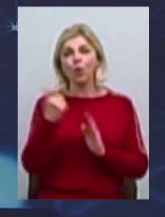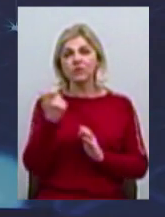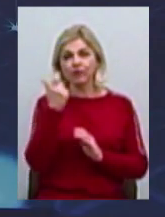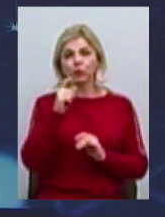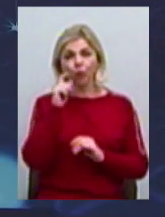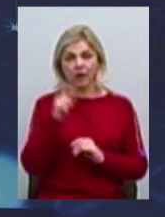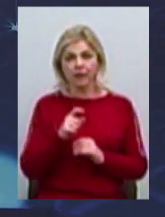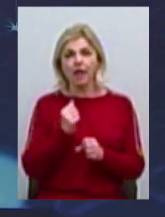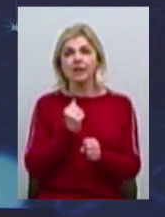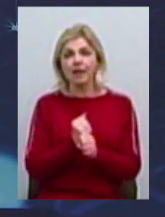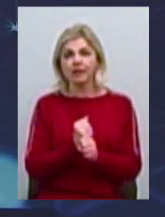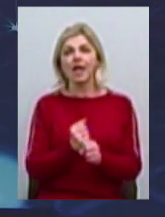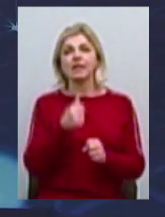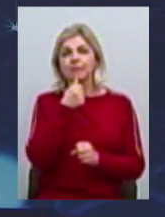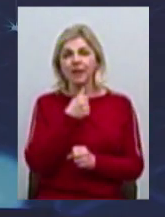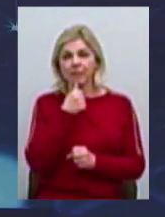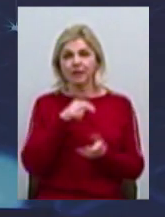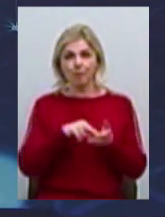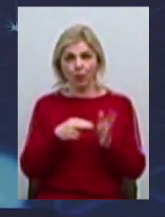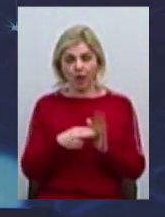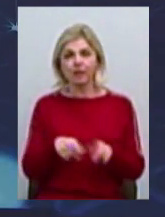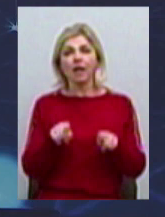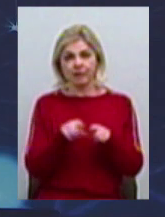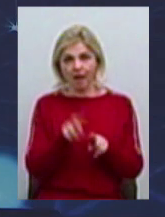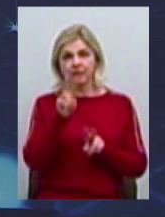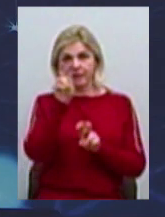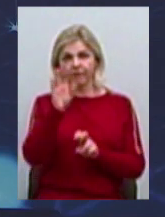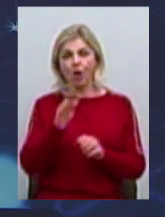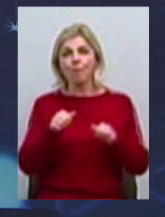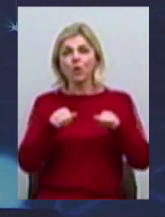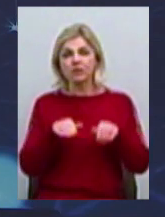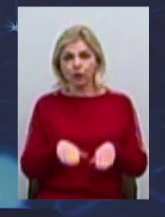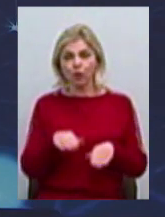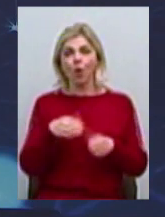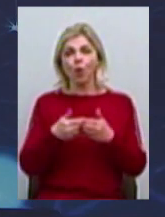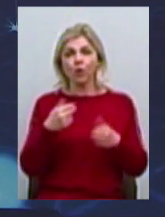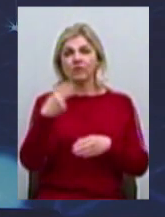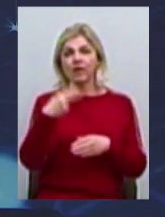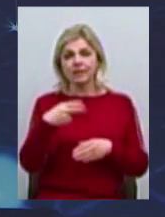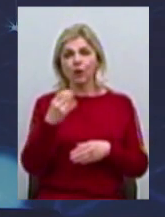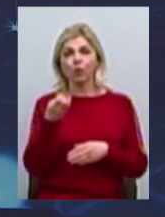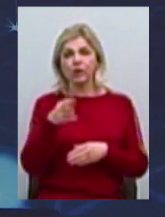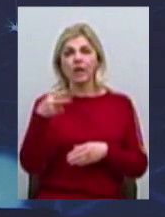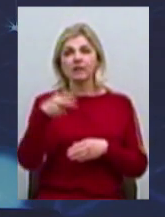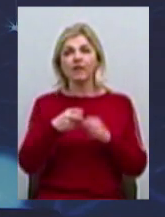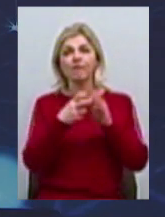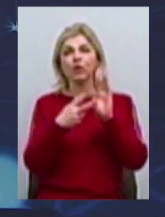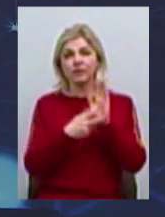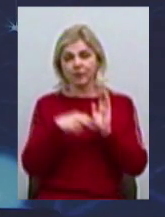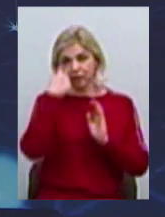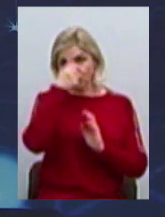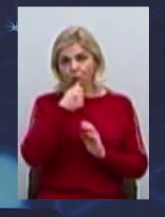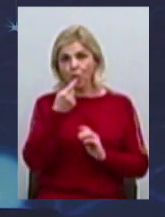експериментальний проєкт. Він так і називається у постанові відповідно до постанови від 20 червня 2018 року номер 500,